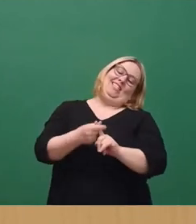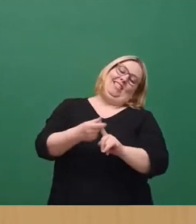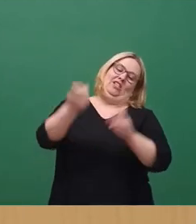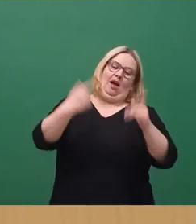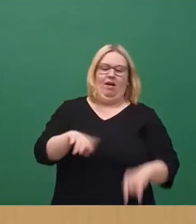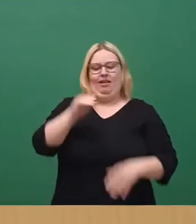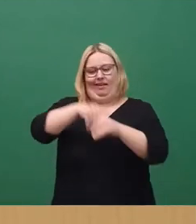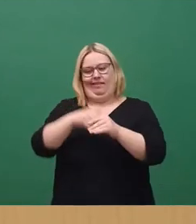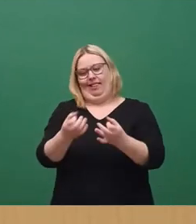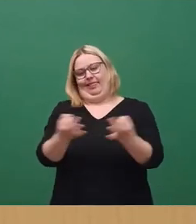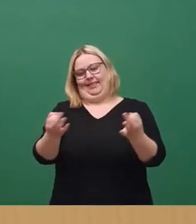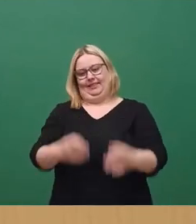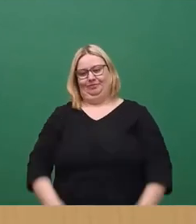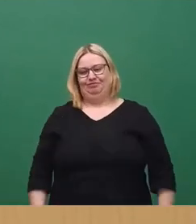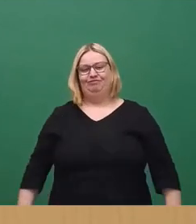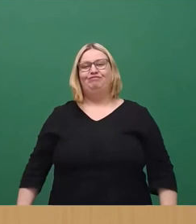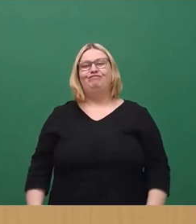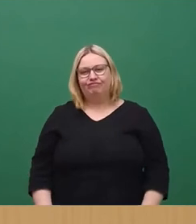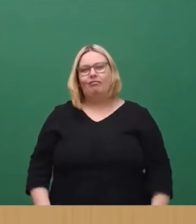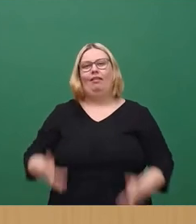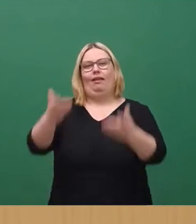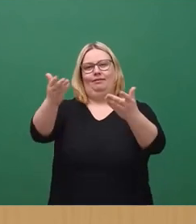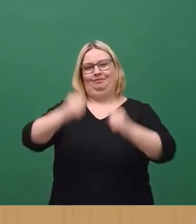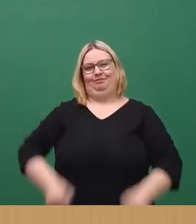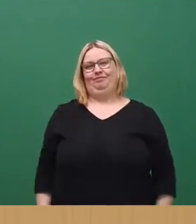inhaltsreich. Herr, Frau Proviser, als Nächste.